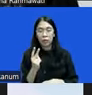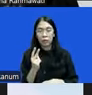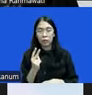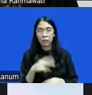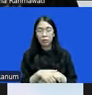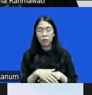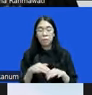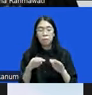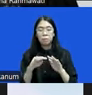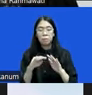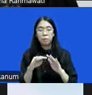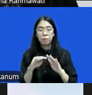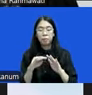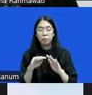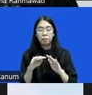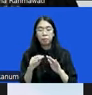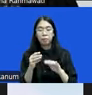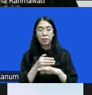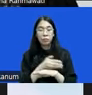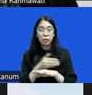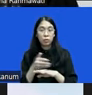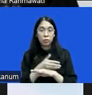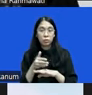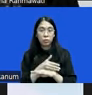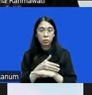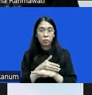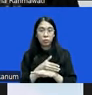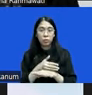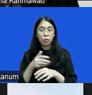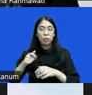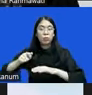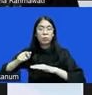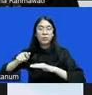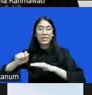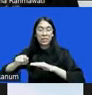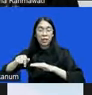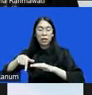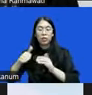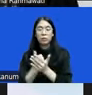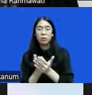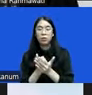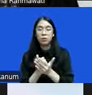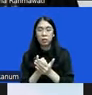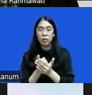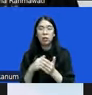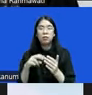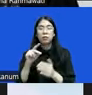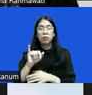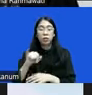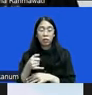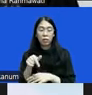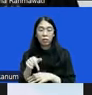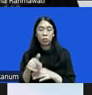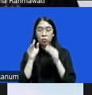peradilan pidana sebelum trial sebelum persidangan itu orientasi restoratif justice sebagai